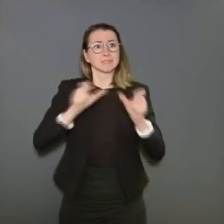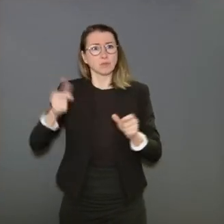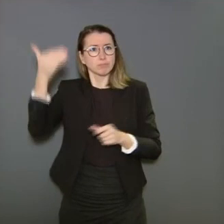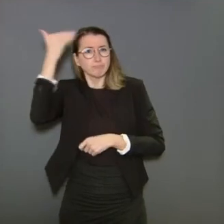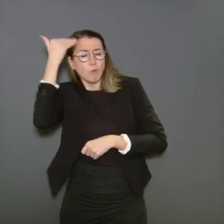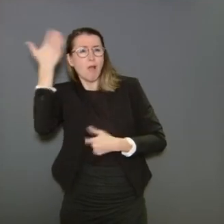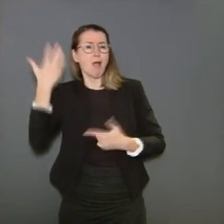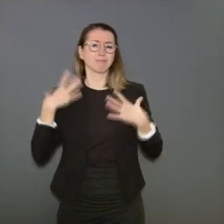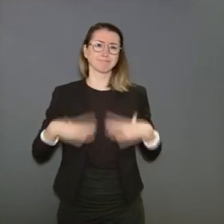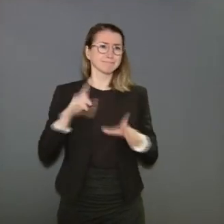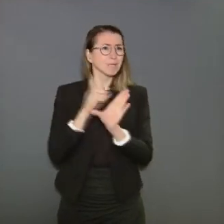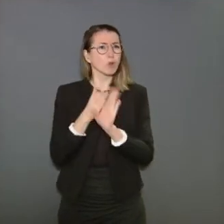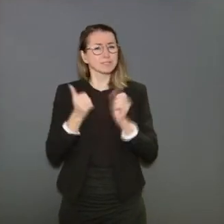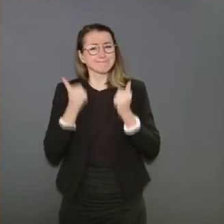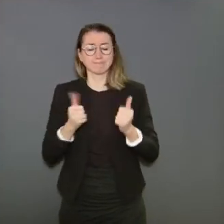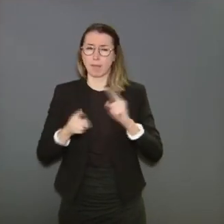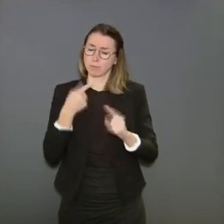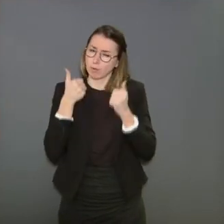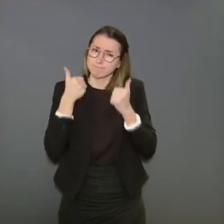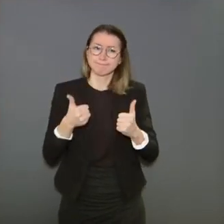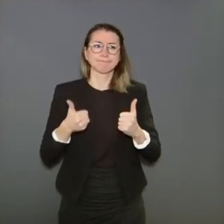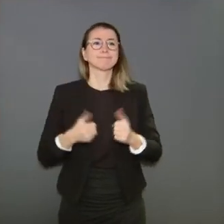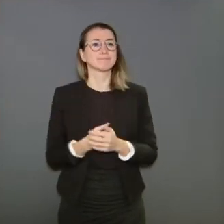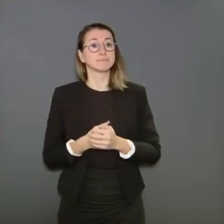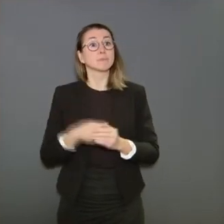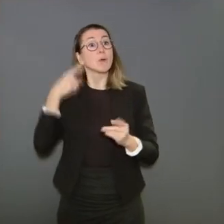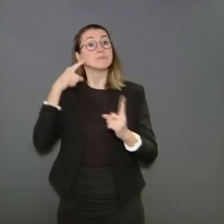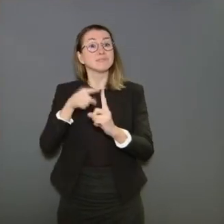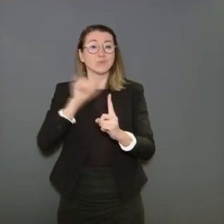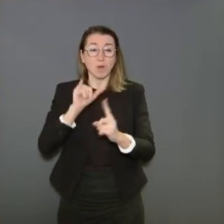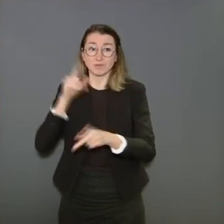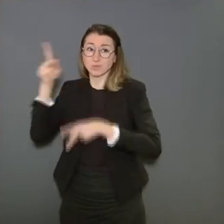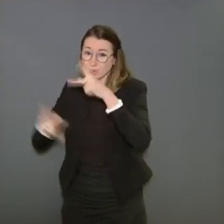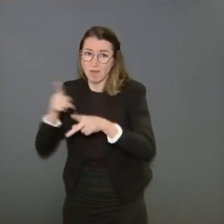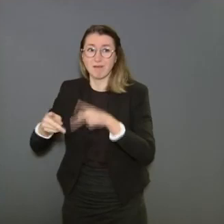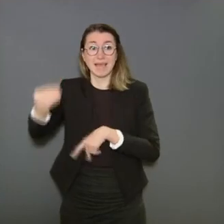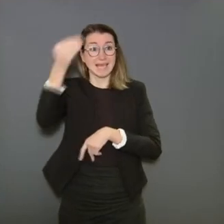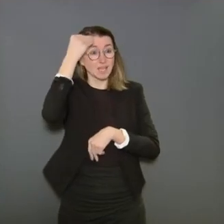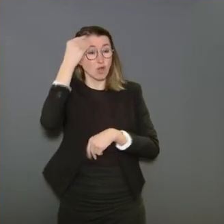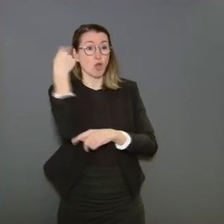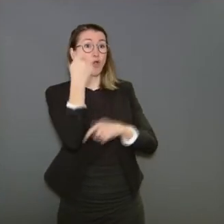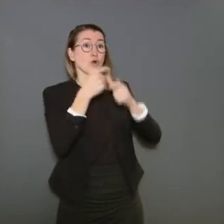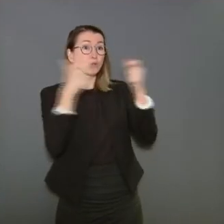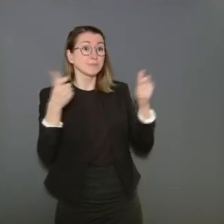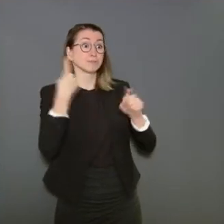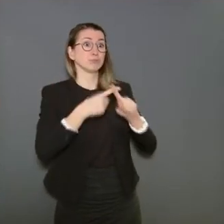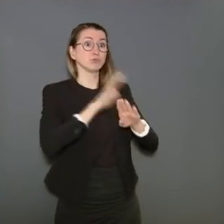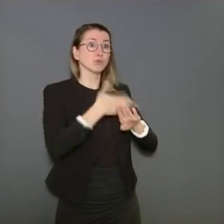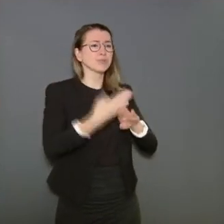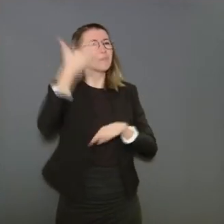Tels sont nos objectifs, nos soins, nos écoles, nos entreprises et la santé mentale de la population.